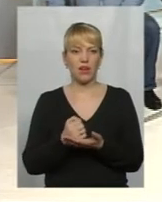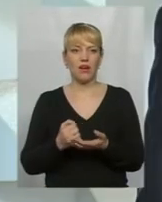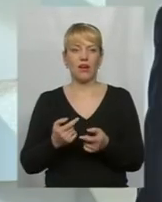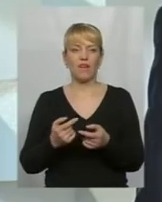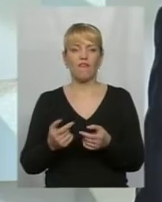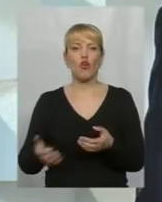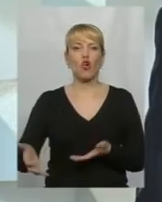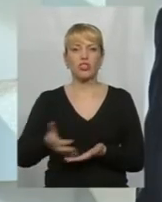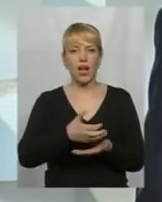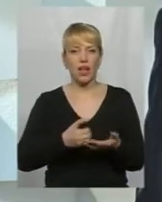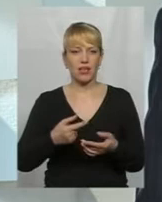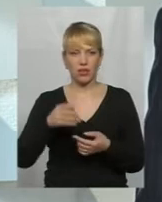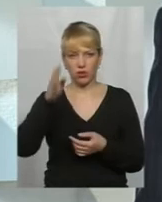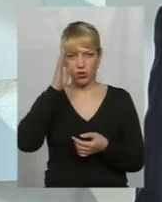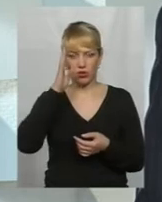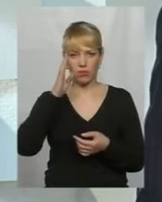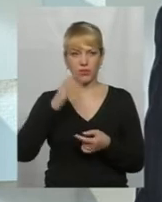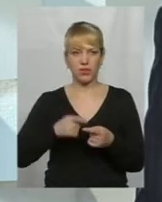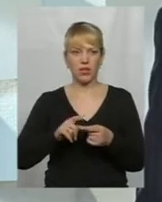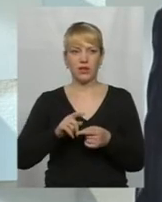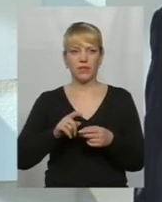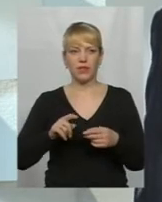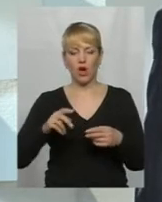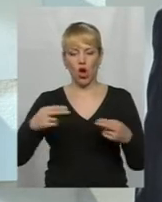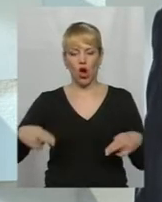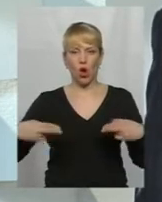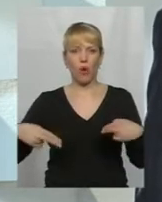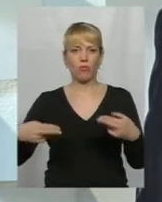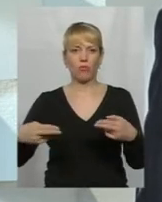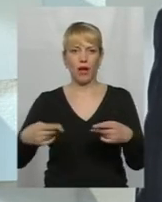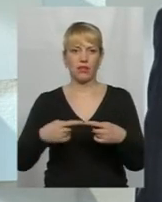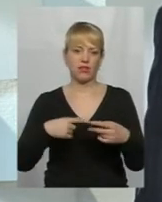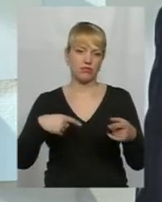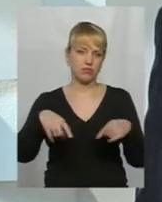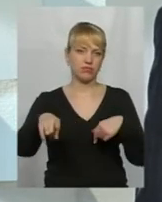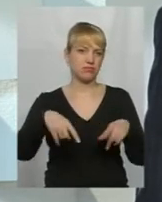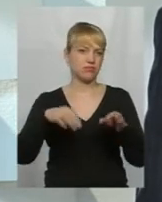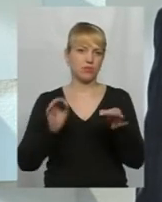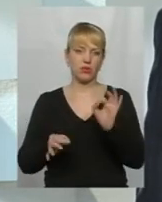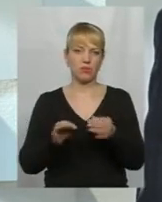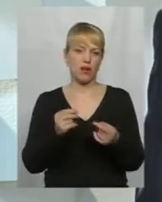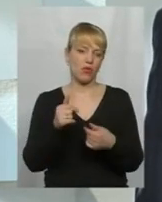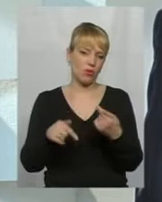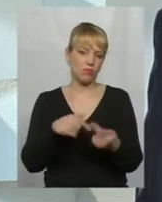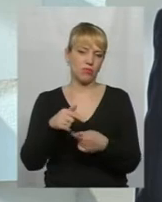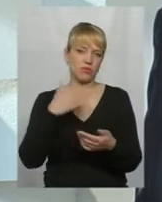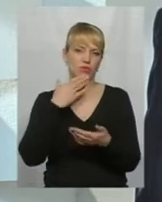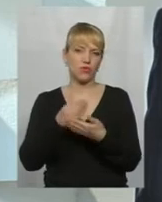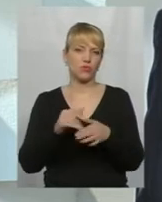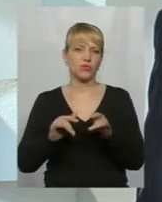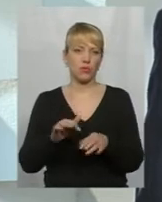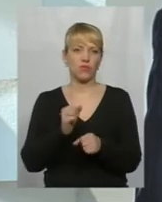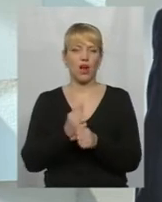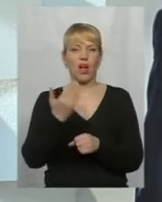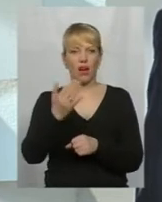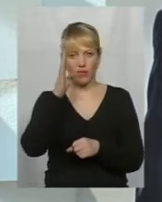не проводяться, комбайни ходять, що з тієї сторони, що з тієї сторони. Тобто бізнес собі свою справу робив, а ви